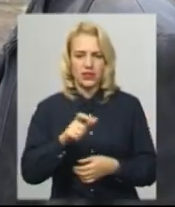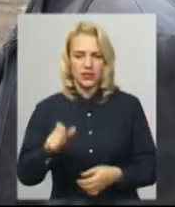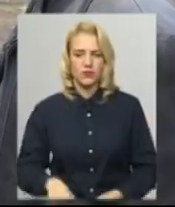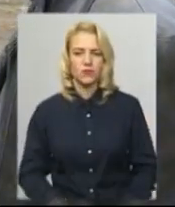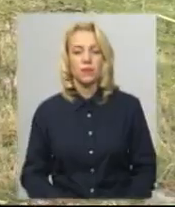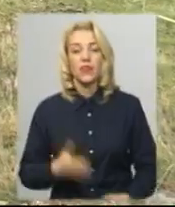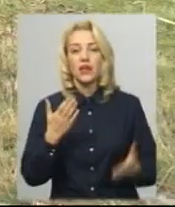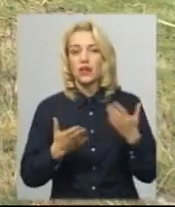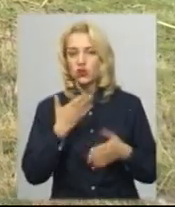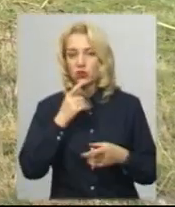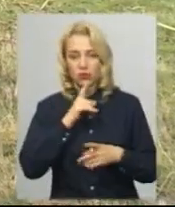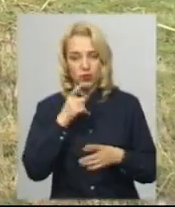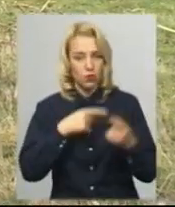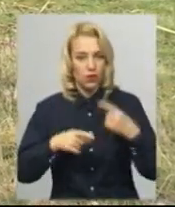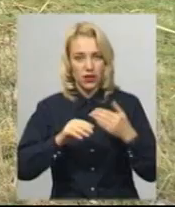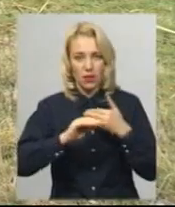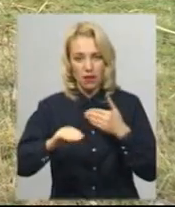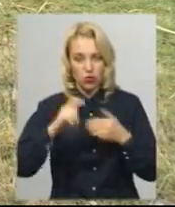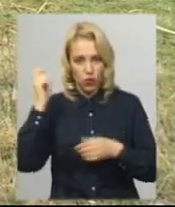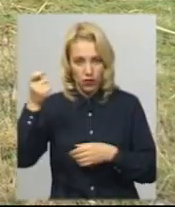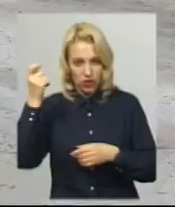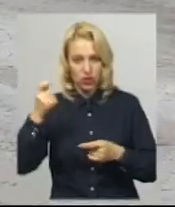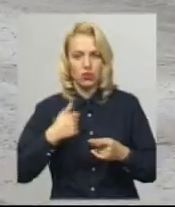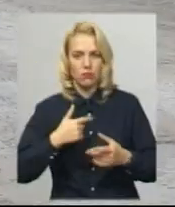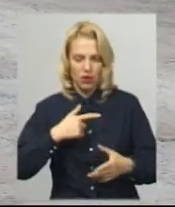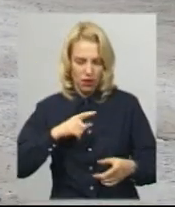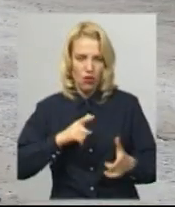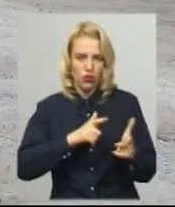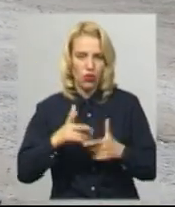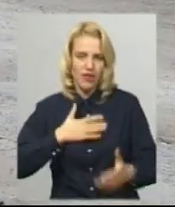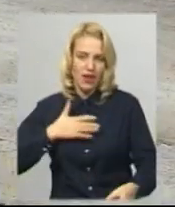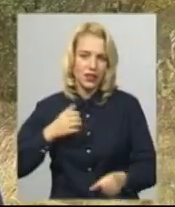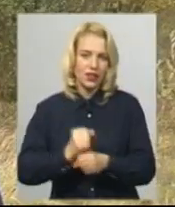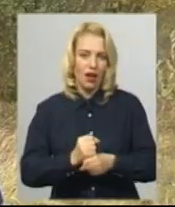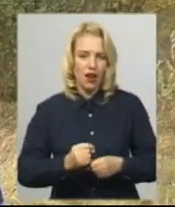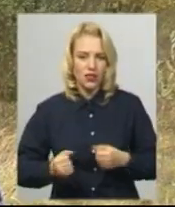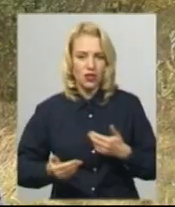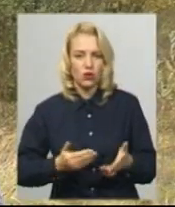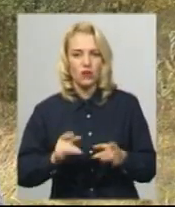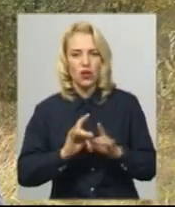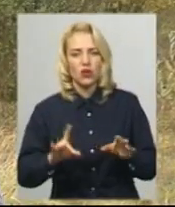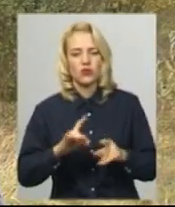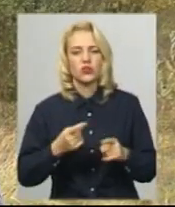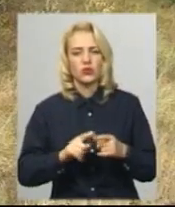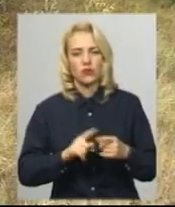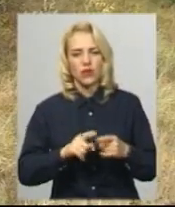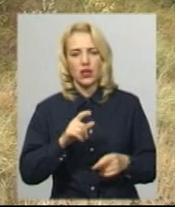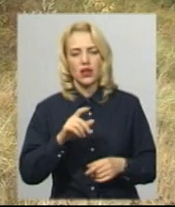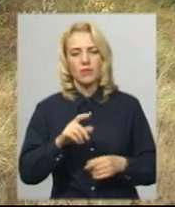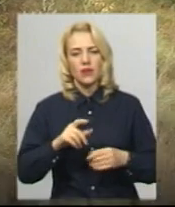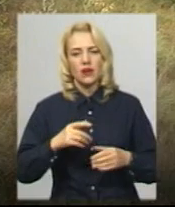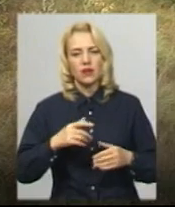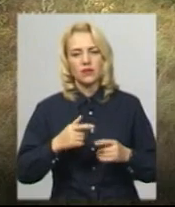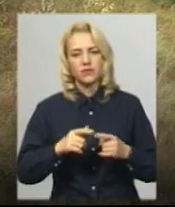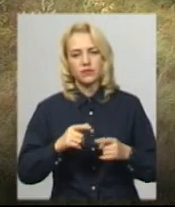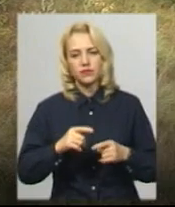Куклінський. У разі неповернення посовища селянам, ми готові на радіакальні кроки, каже активіст громадської організації «Право та справедливість» Микола Олійник. Звернулися